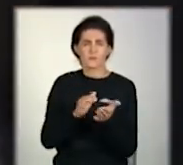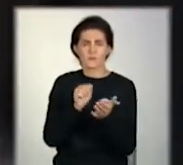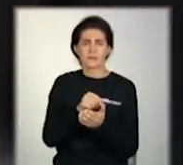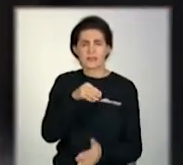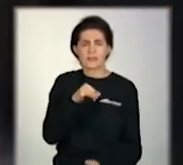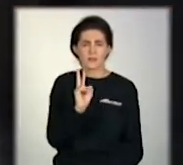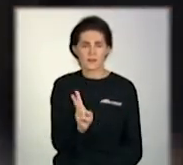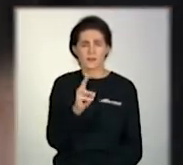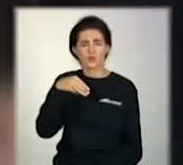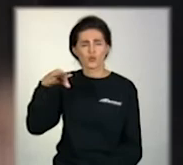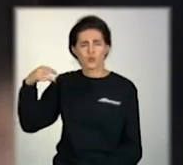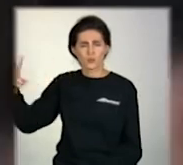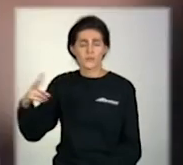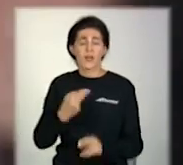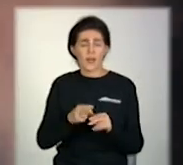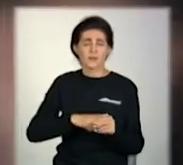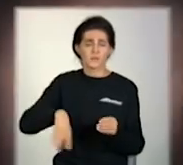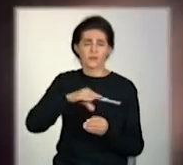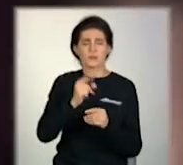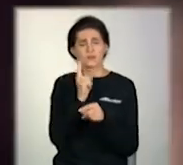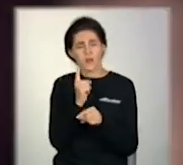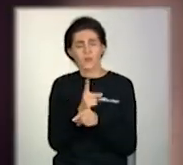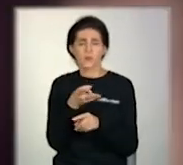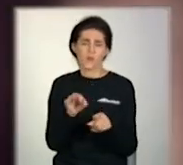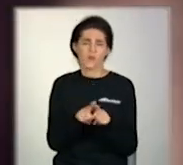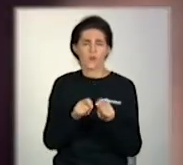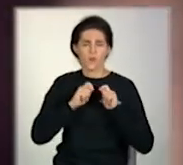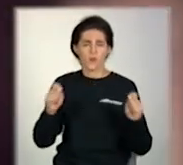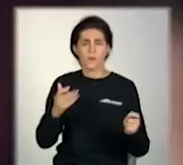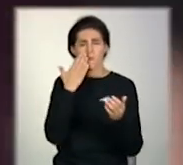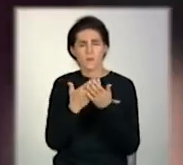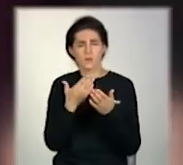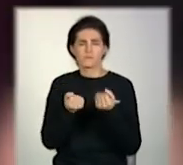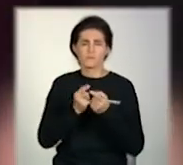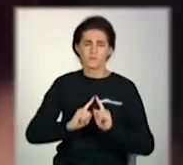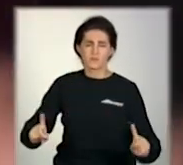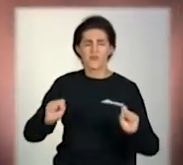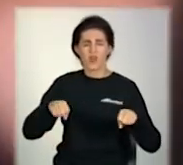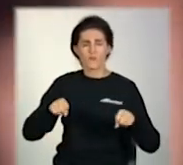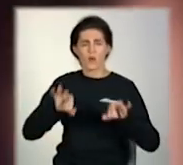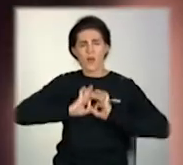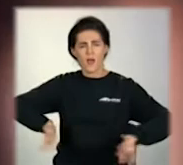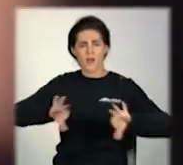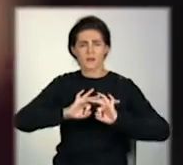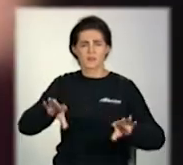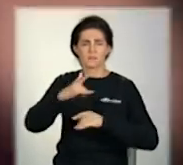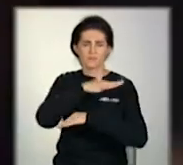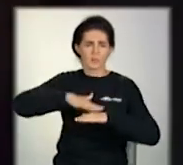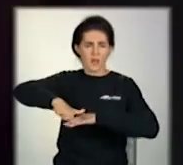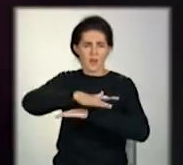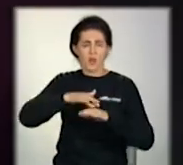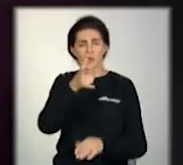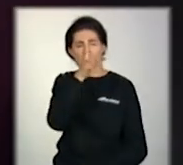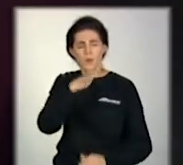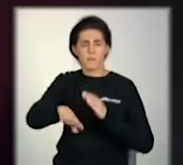карантинні обмеження масові заходи поки під забороною. Додає, виступи – чудова можливість виговоритися на публіку. А гумор без